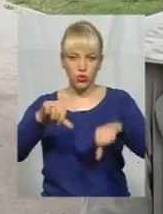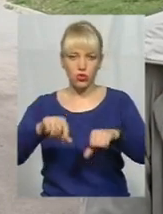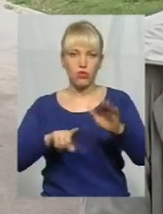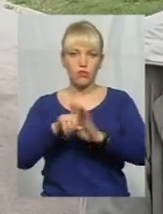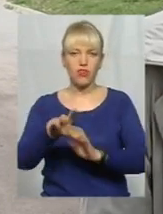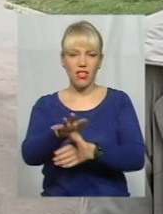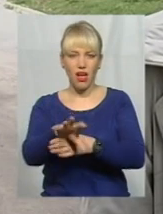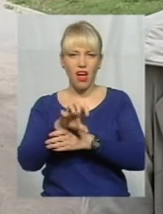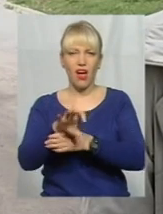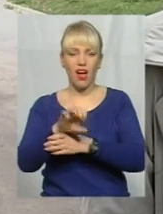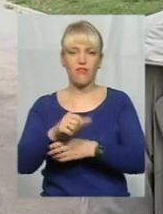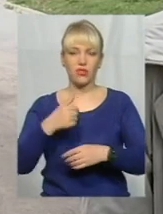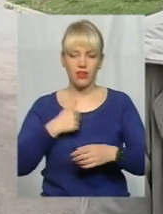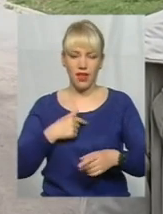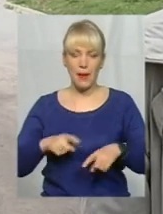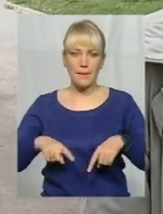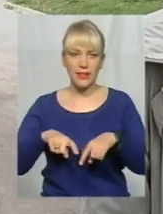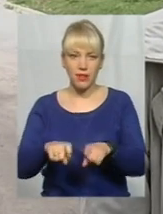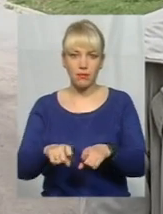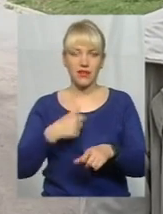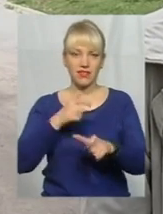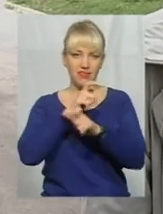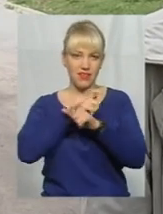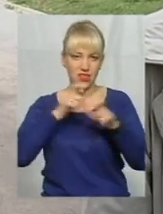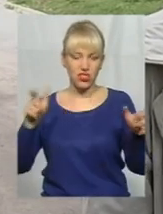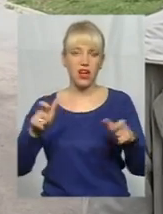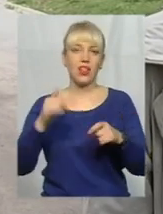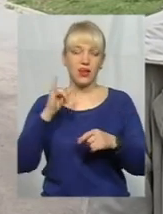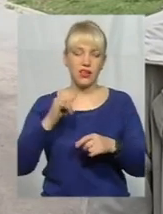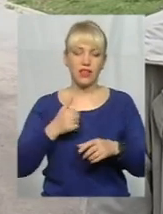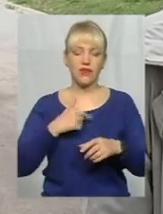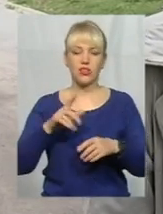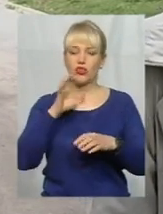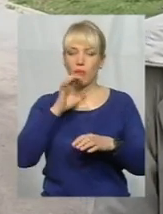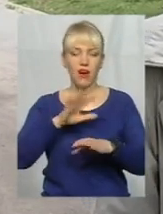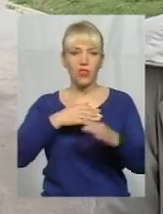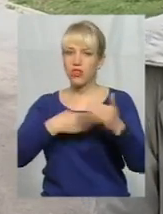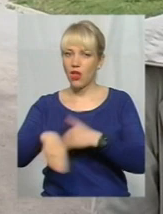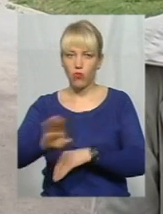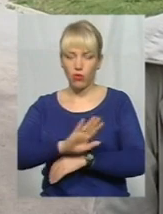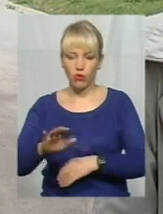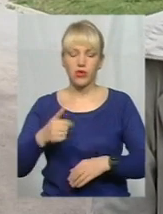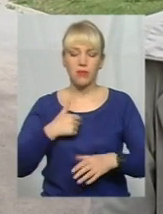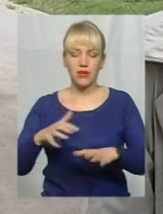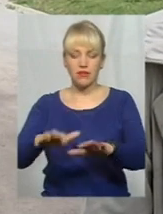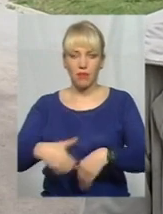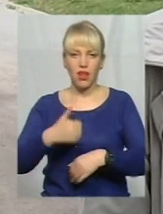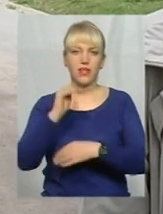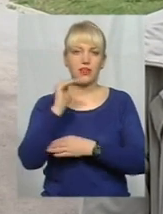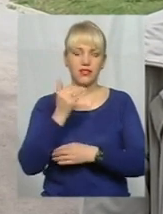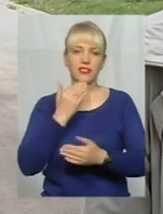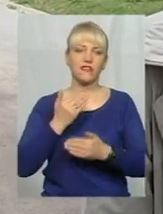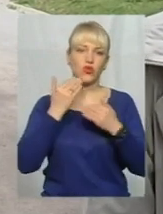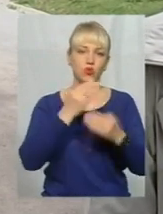Поки я не підбігла і не закричала, вони не розходилися. Я забрала дитину, ми звернулися за медичною допомогою і зараз